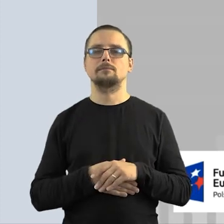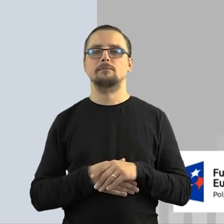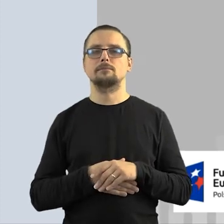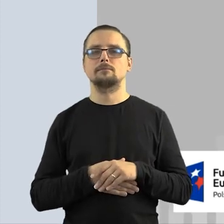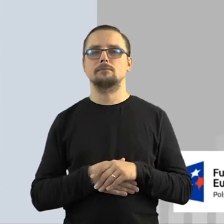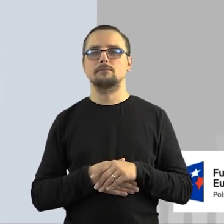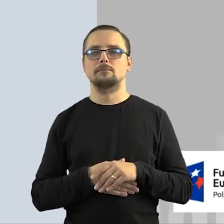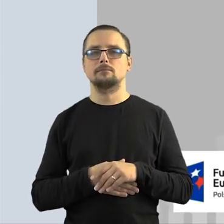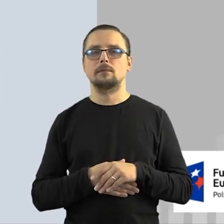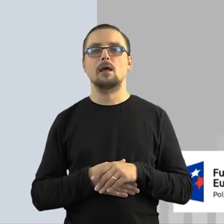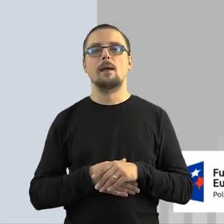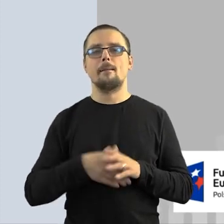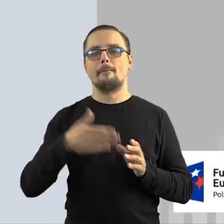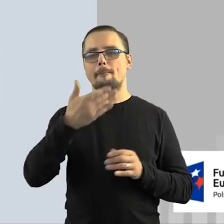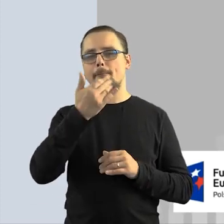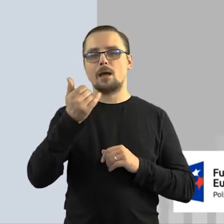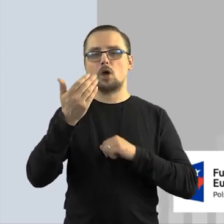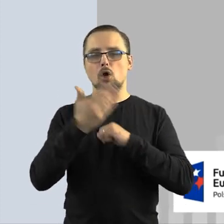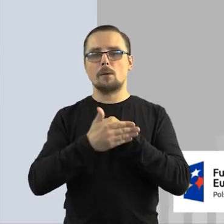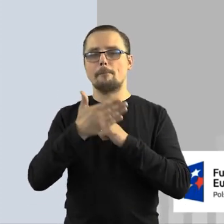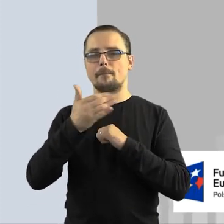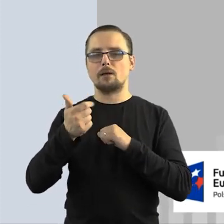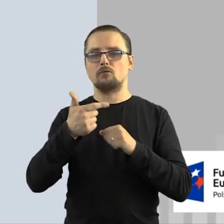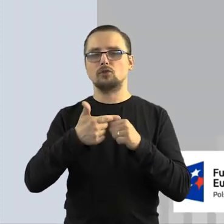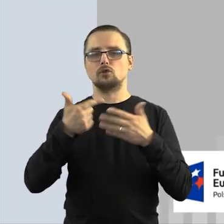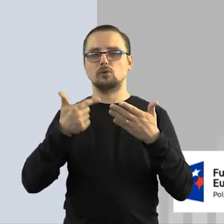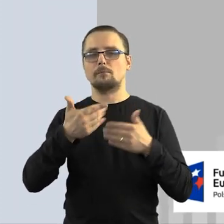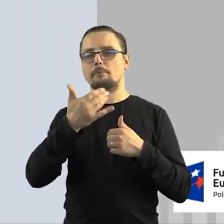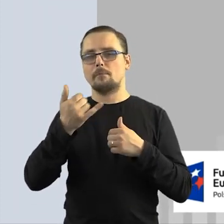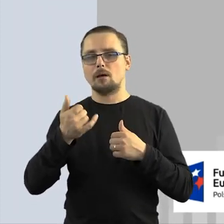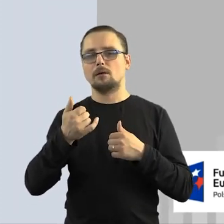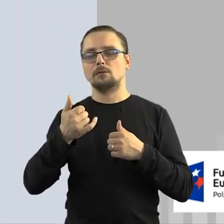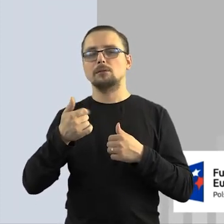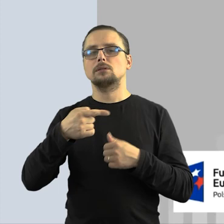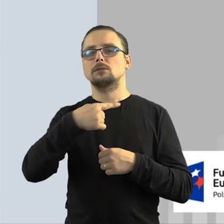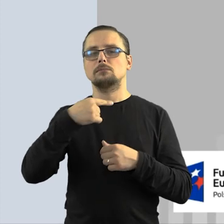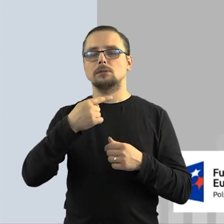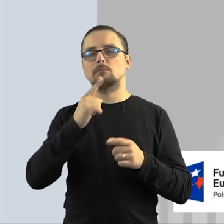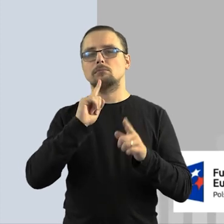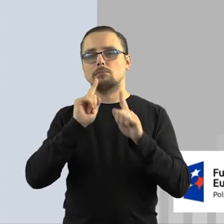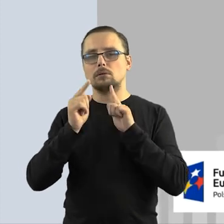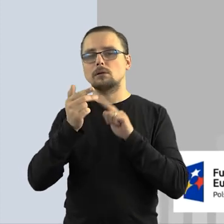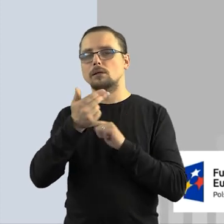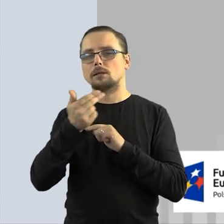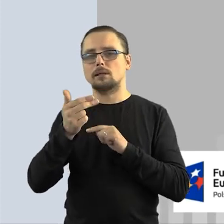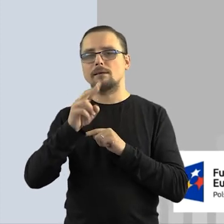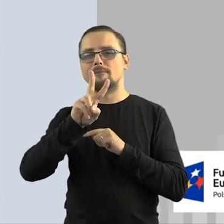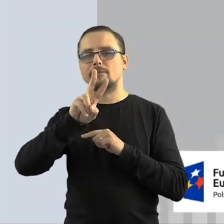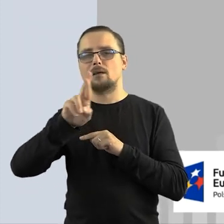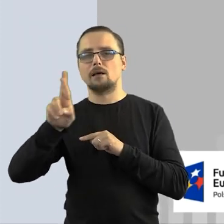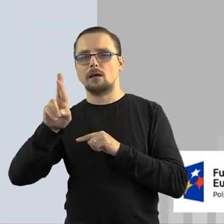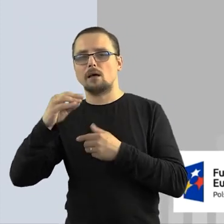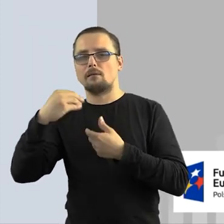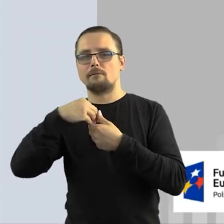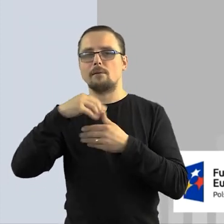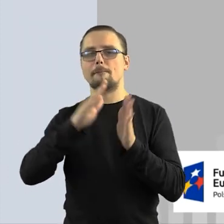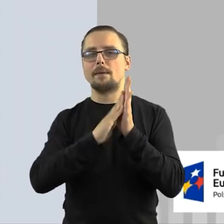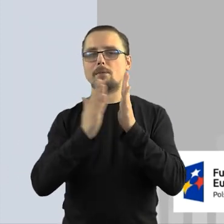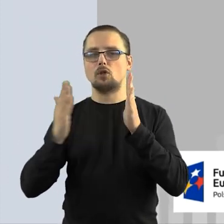kolejny webinar, o którym już wspominałam. Będzie to pod koniec maja, 27 maja spotkamy się, aby porozmawiać o